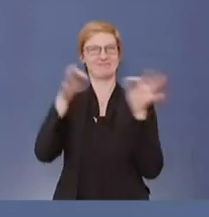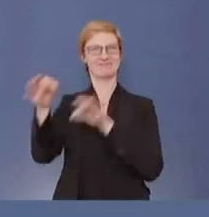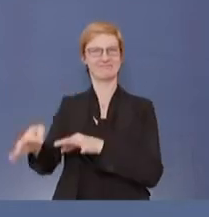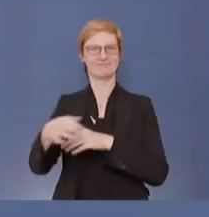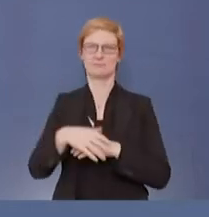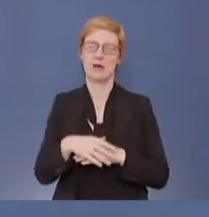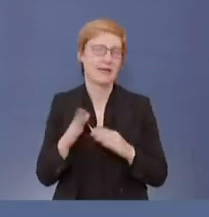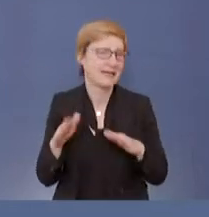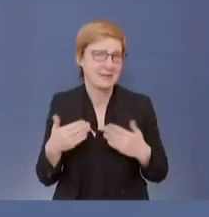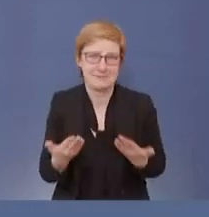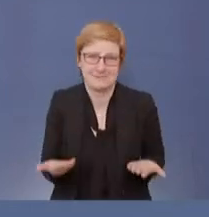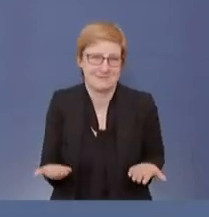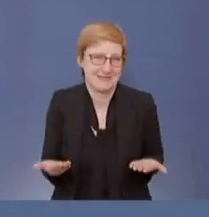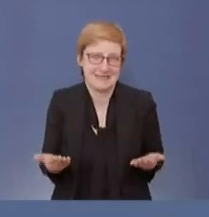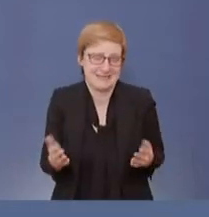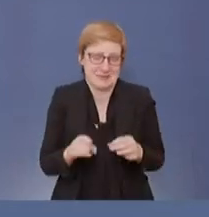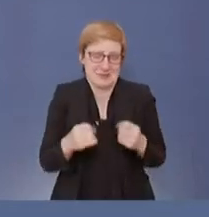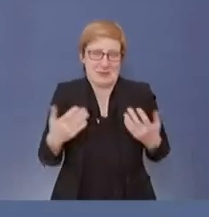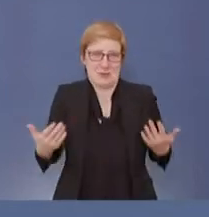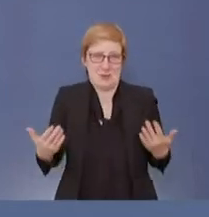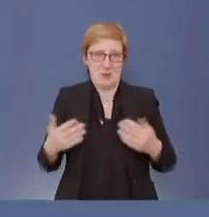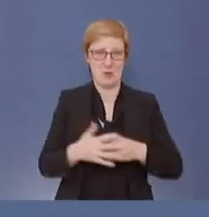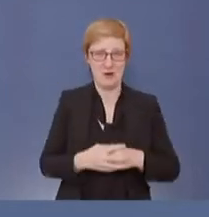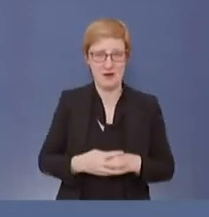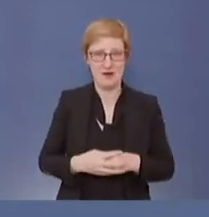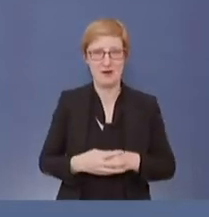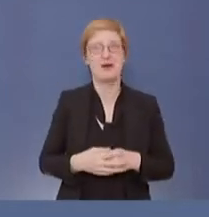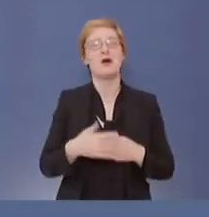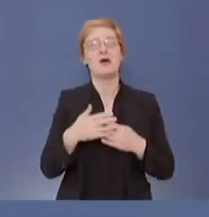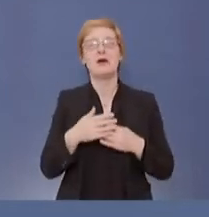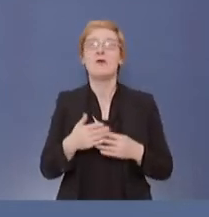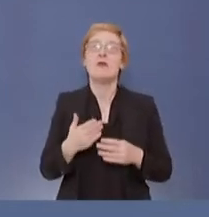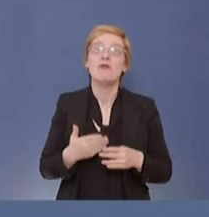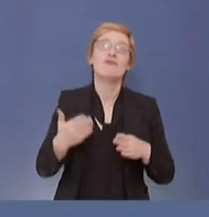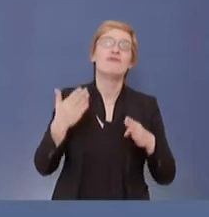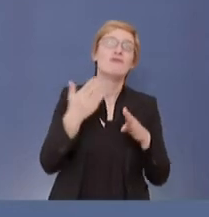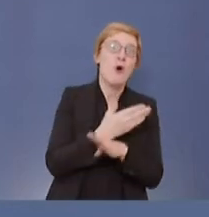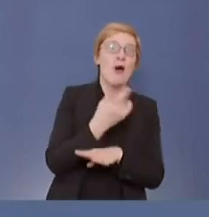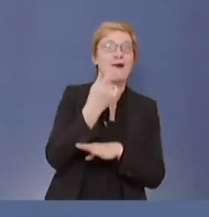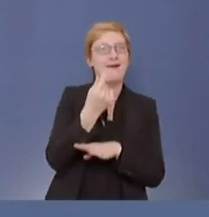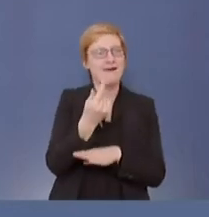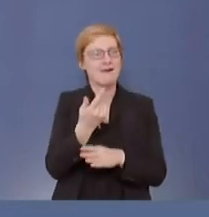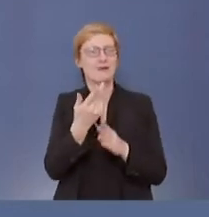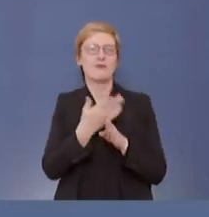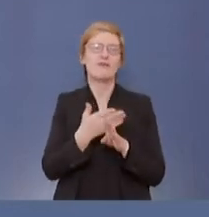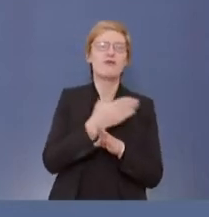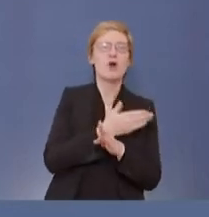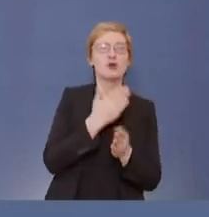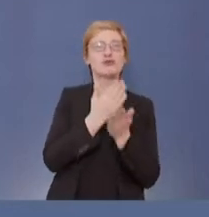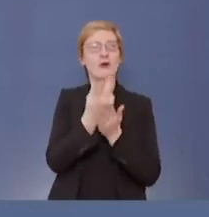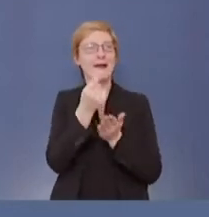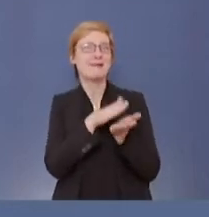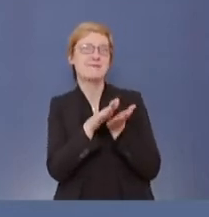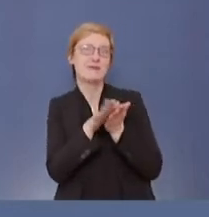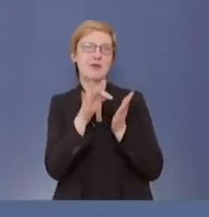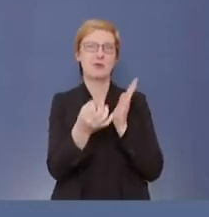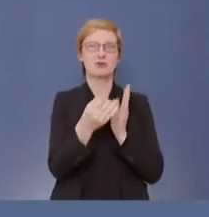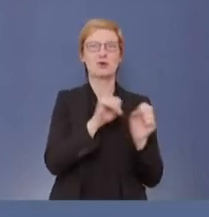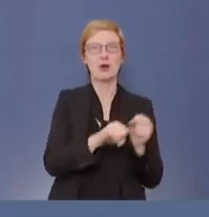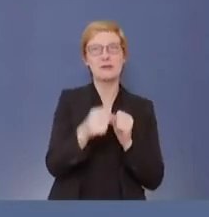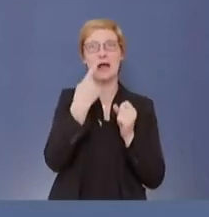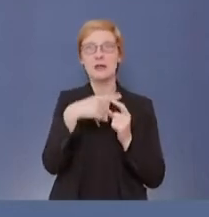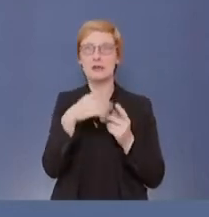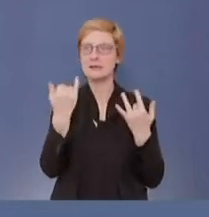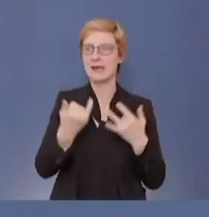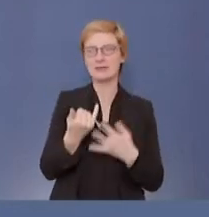dieser Gedanke, da hätte viel mehr produziert werden können, ich glaube nicht, dass der ganz